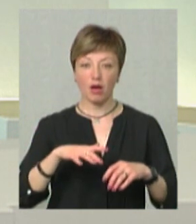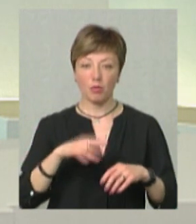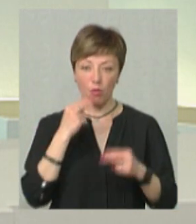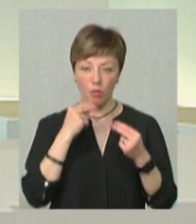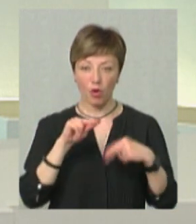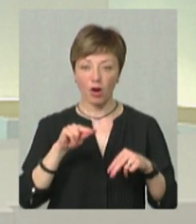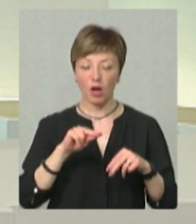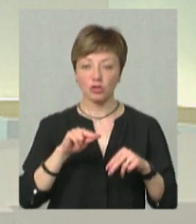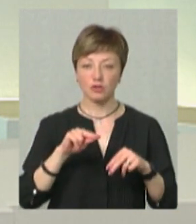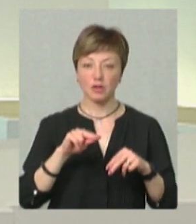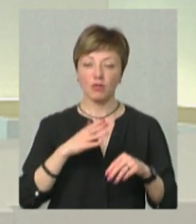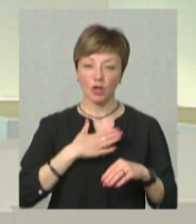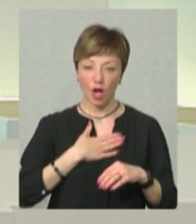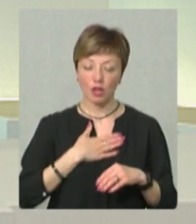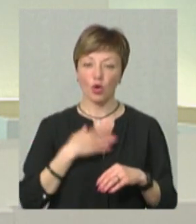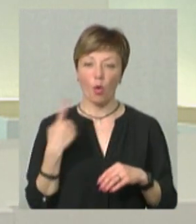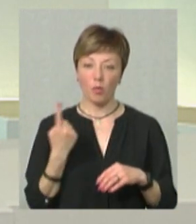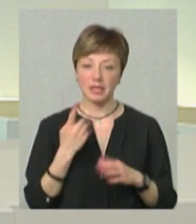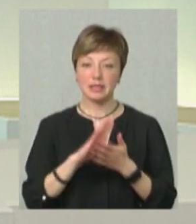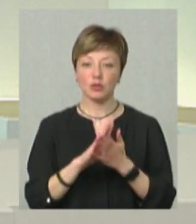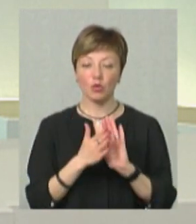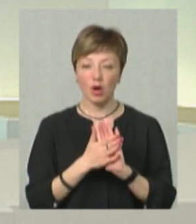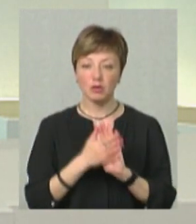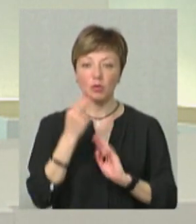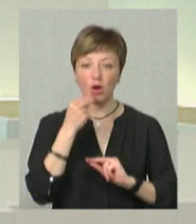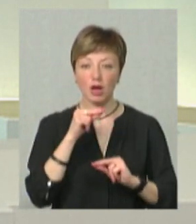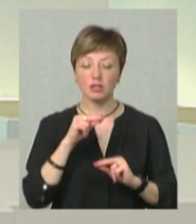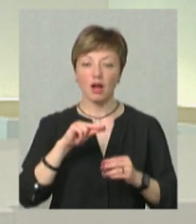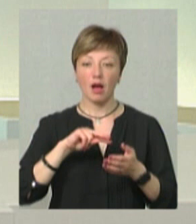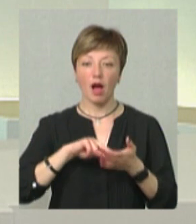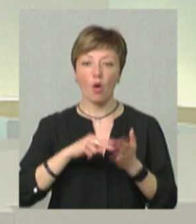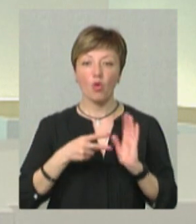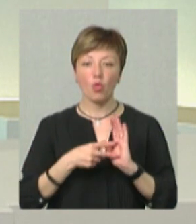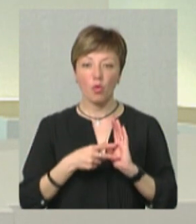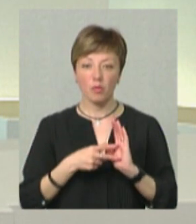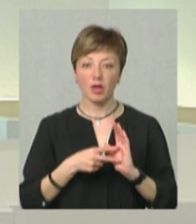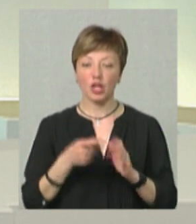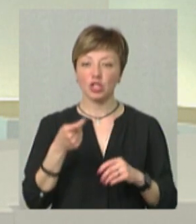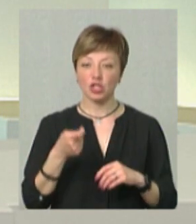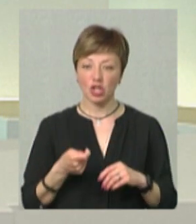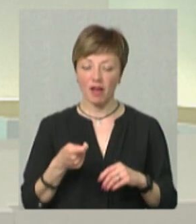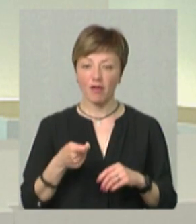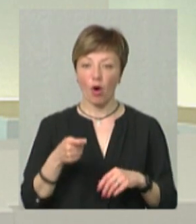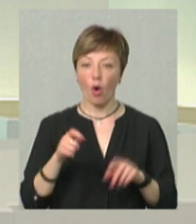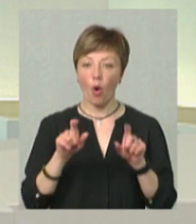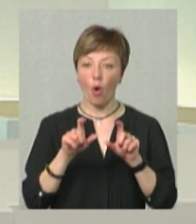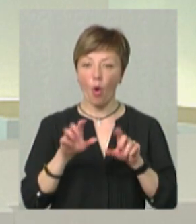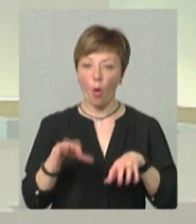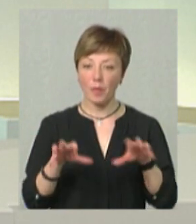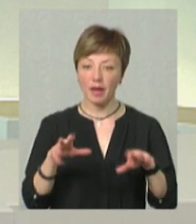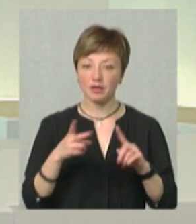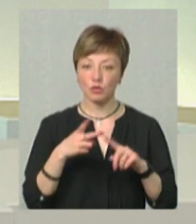ситуація більш пожвавилася в економ-сегменті. Дешеві об'єкти на